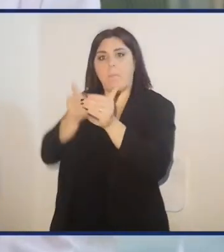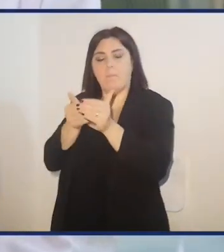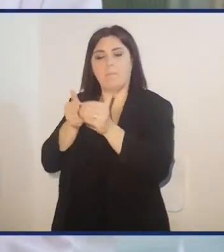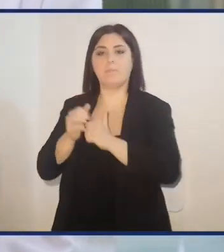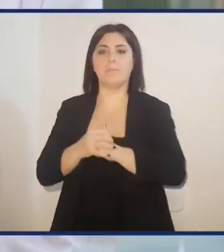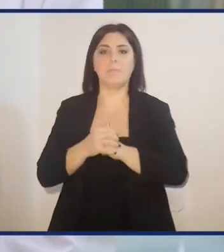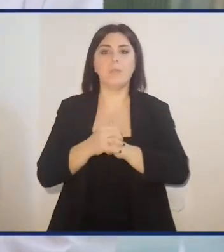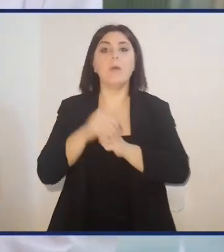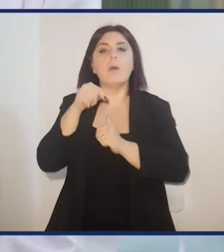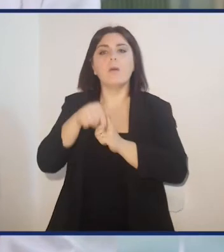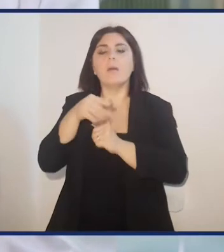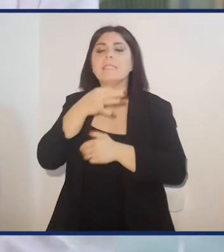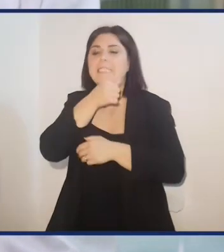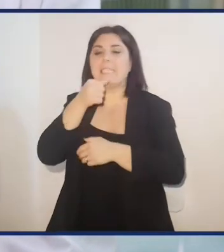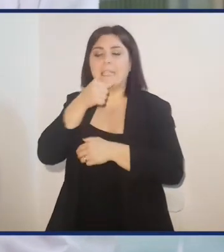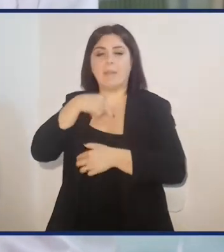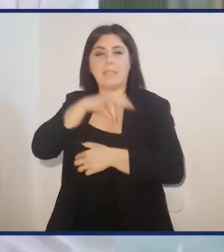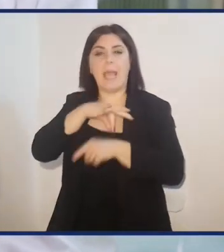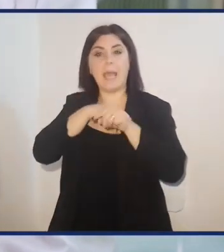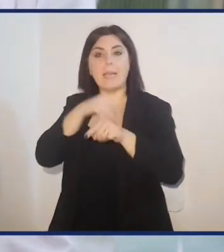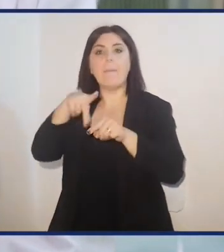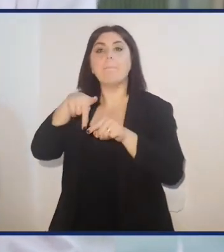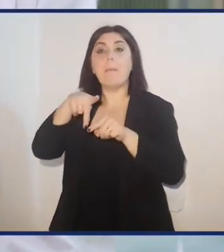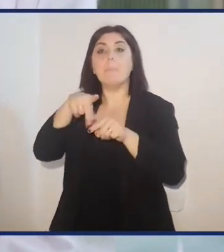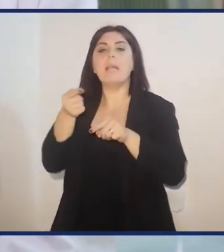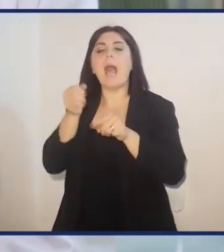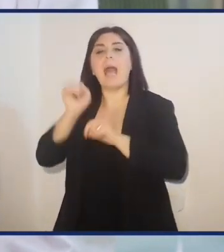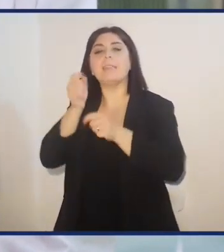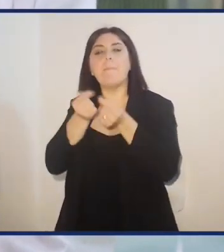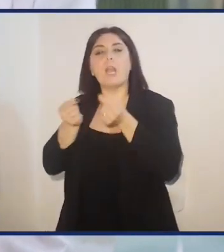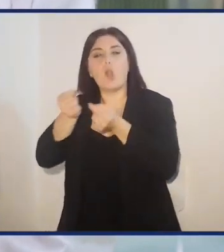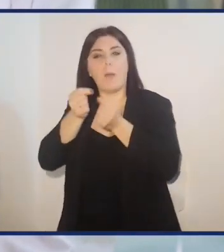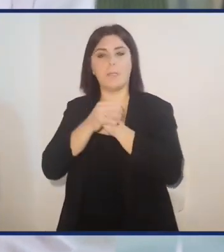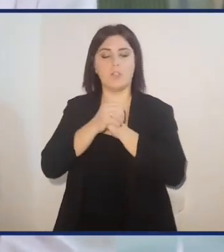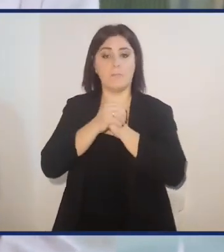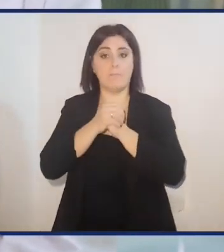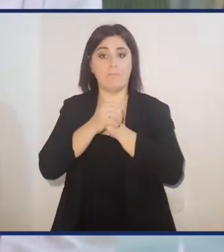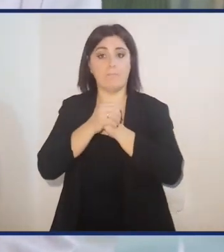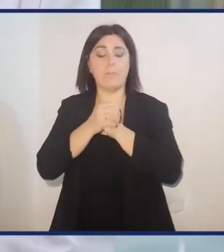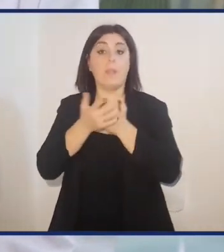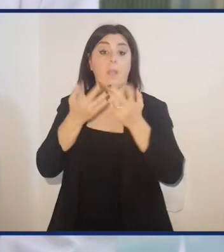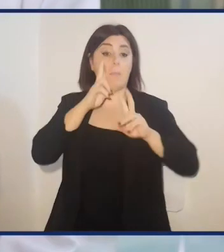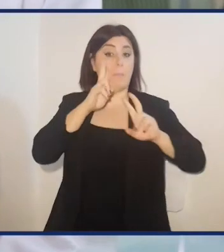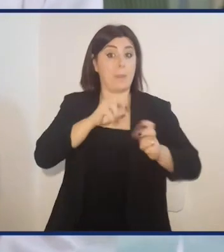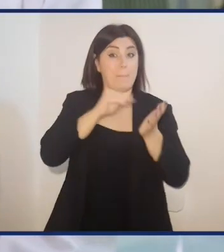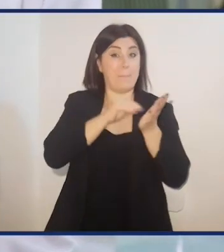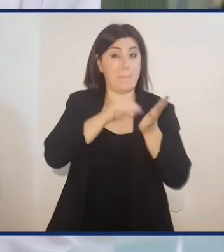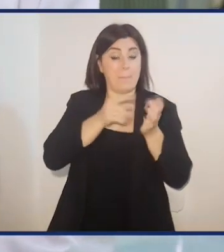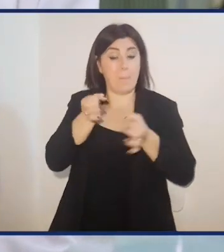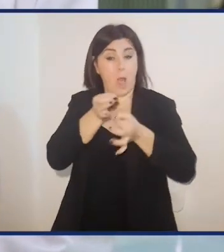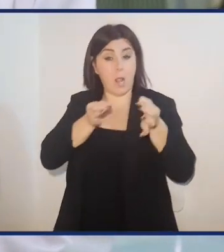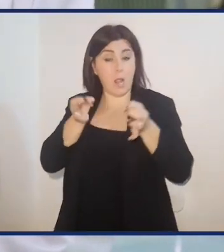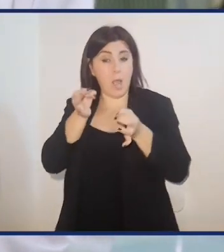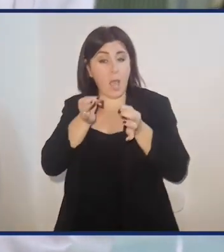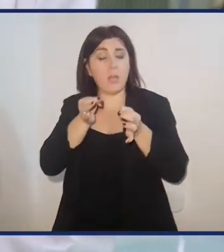mentre quelle più piccole nella zona più bassa, che è appunto quella di nostro interesse che contiene i peptidi antimicrobici. Parallelamente, per